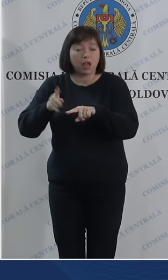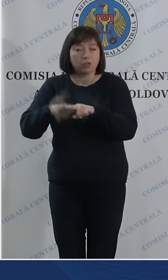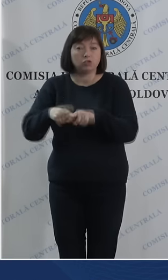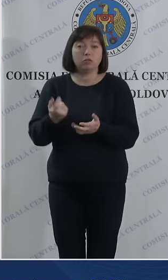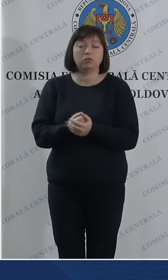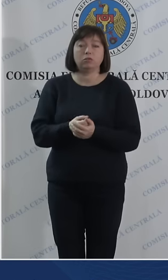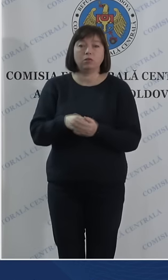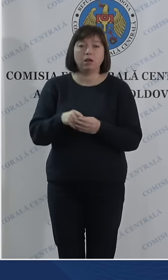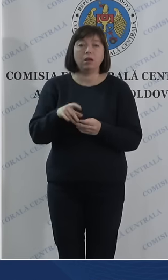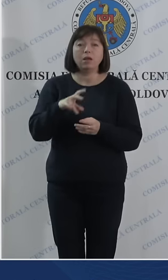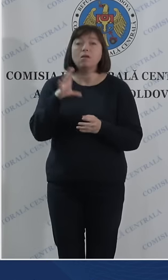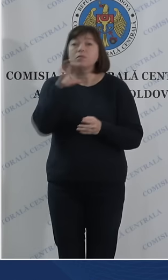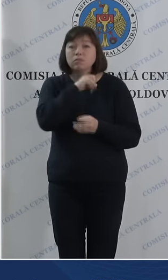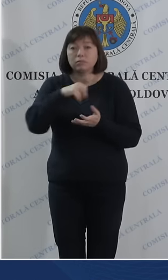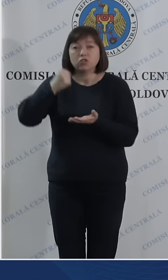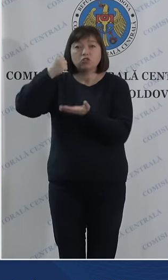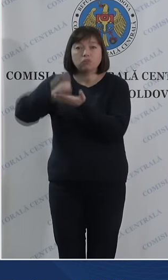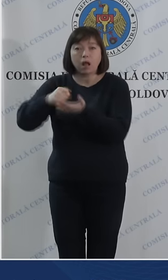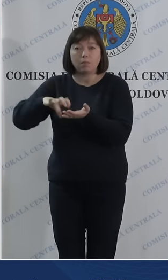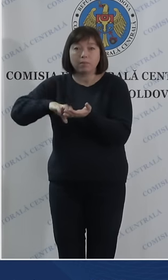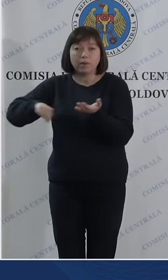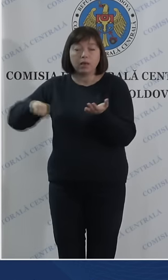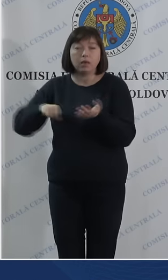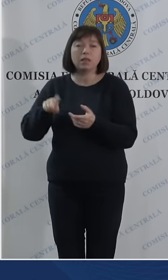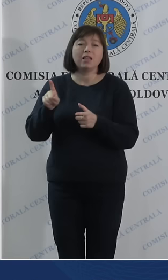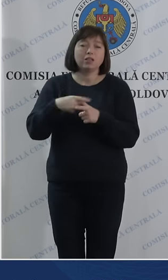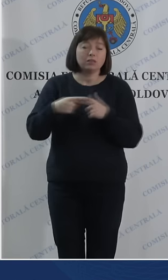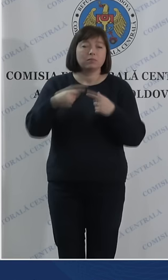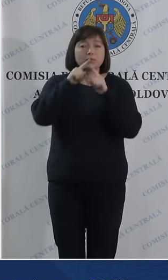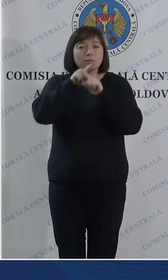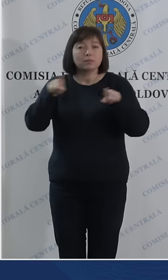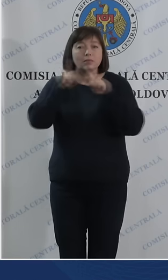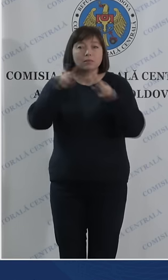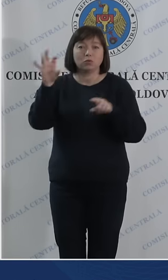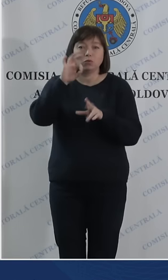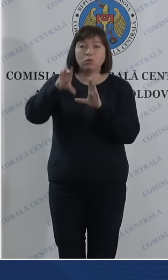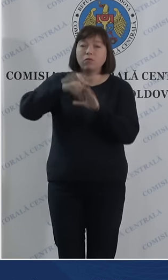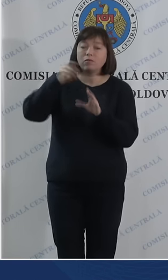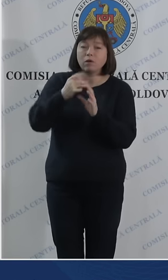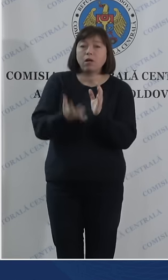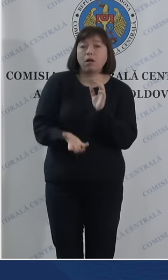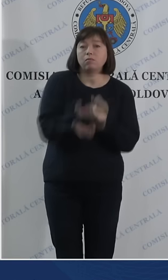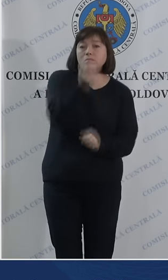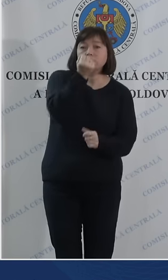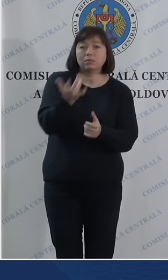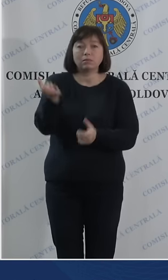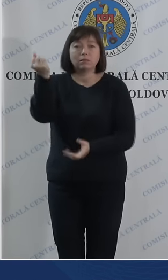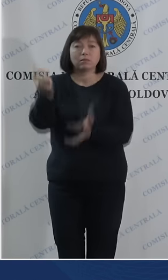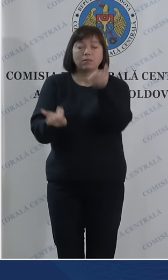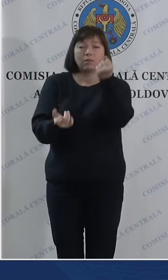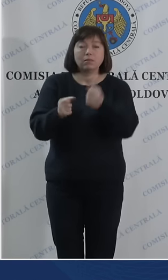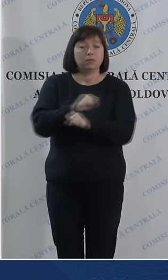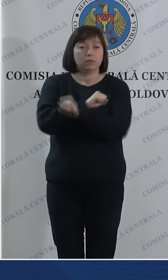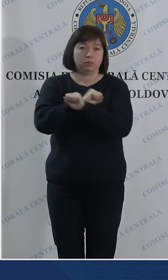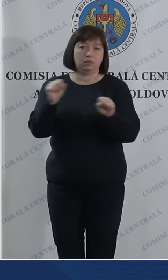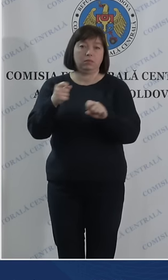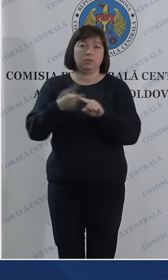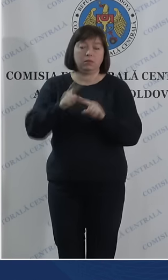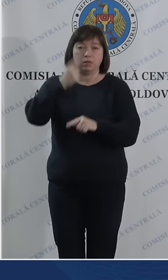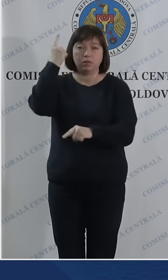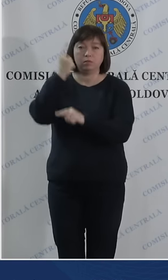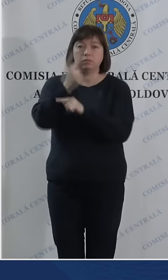sustragerea ștampiliei de vot și efectuarea agitației electorale sub orice formă sunt